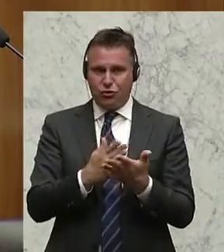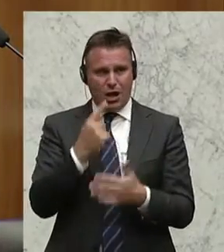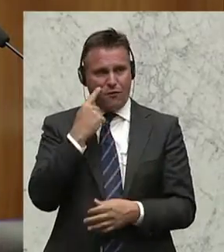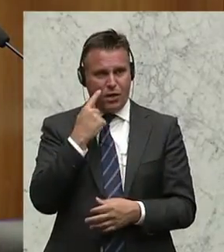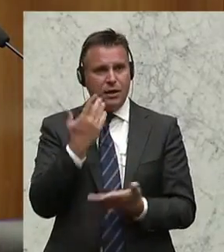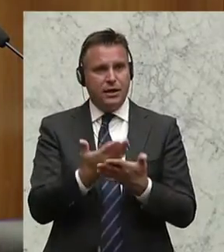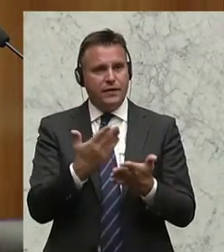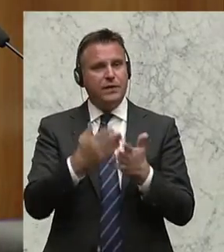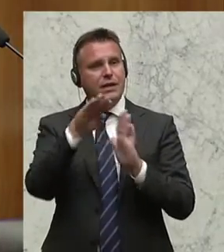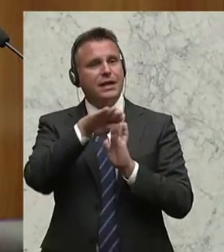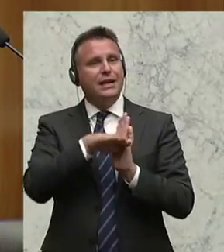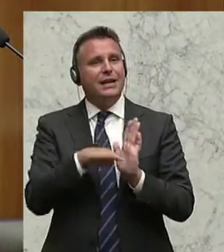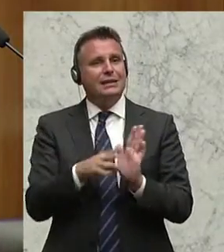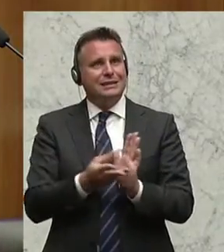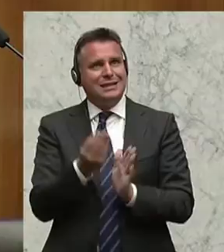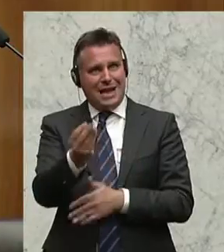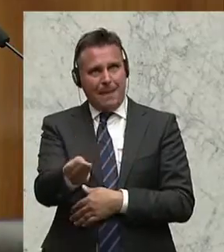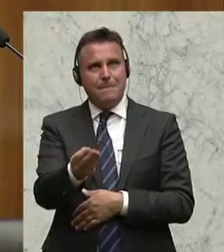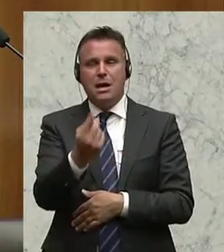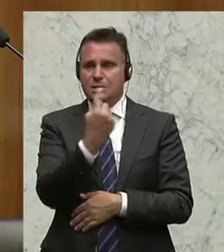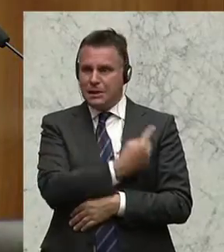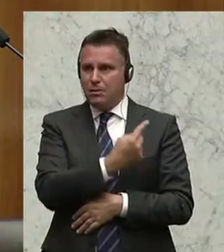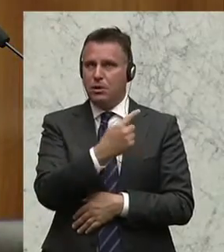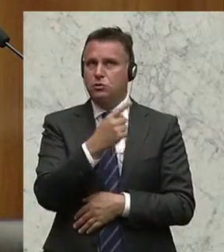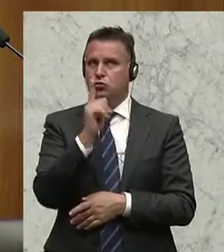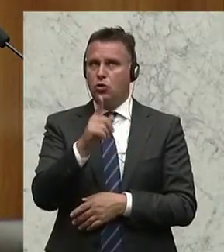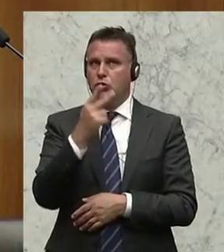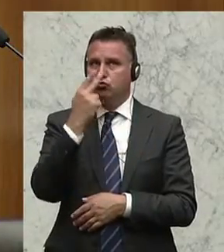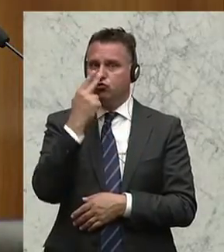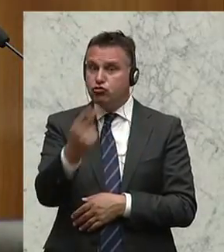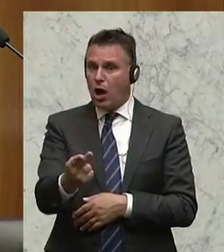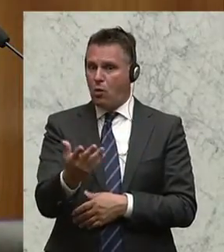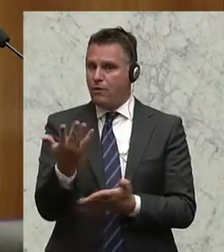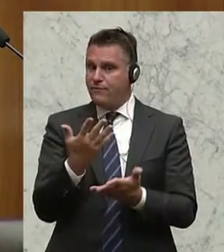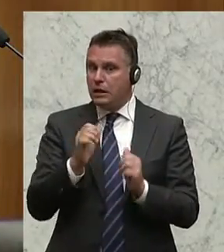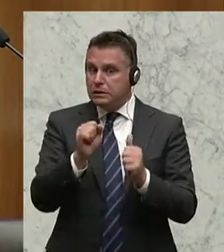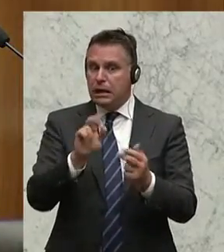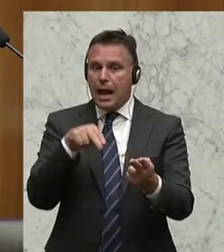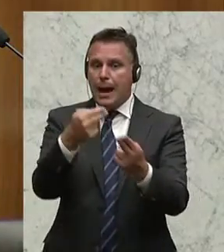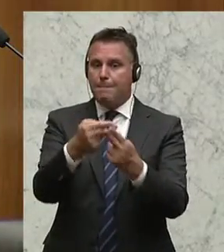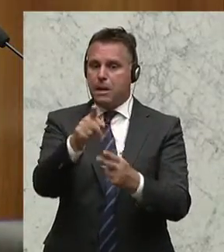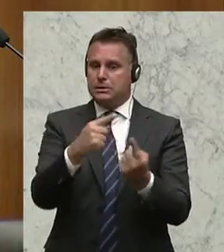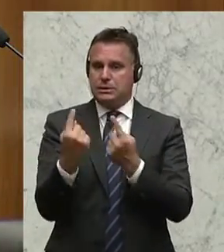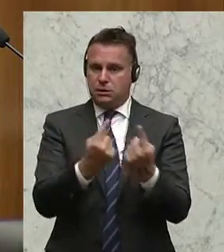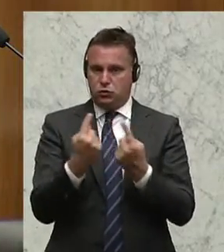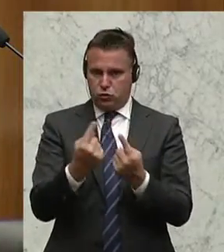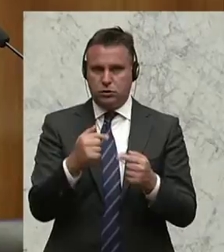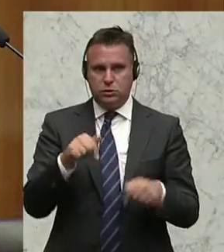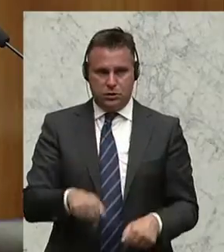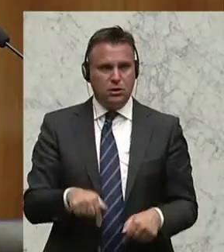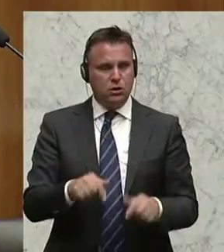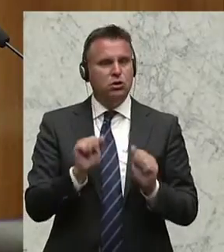des Gesetzgebers ist es in mehrerer Hinsicht darauf zu regieren, nämlich einerseits dafür zu sorgen, dass, und das ist gerade ein